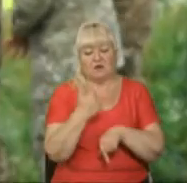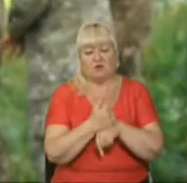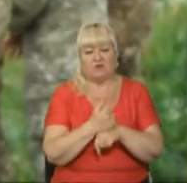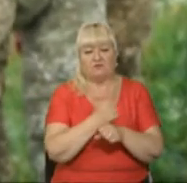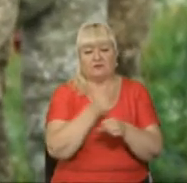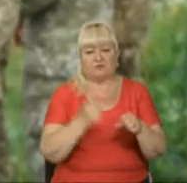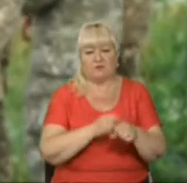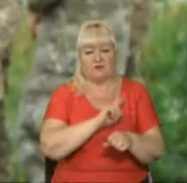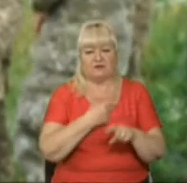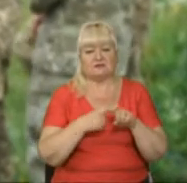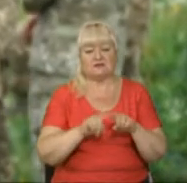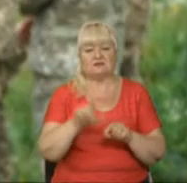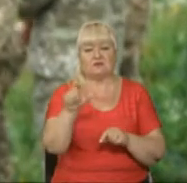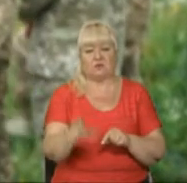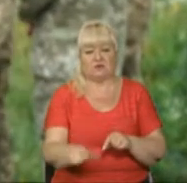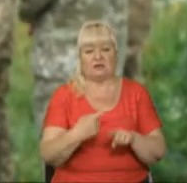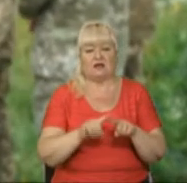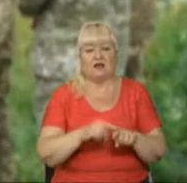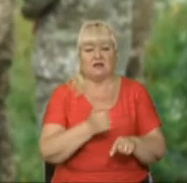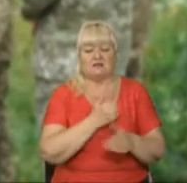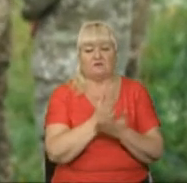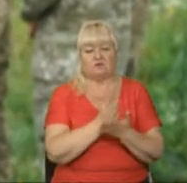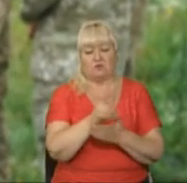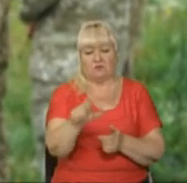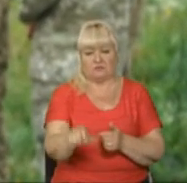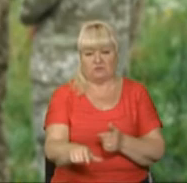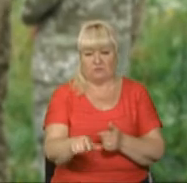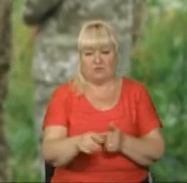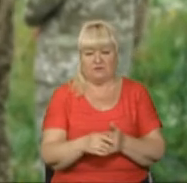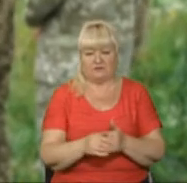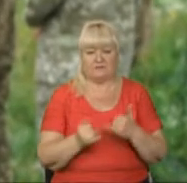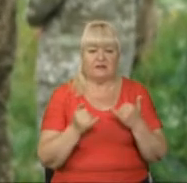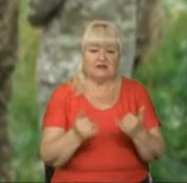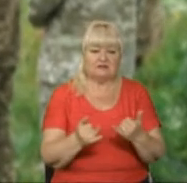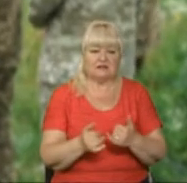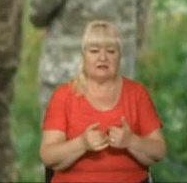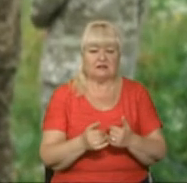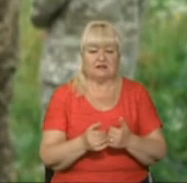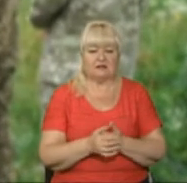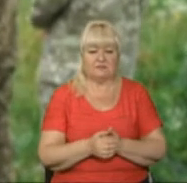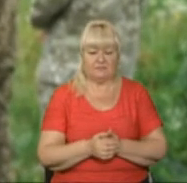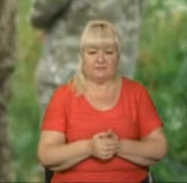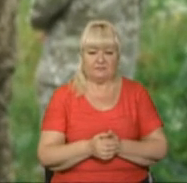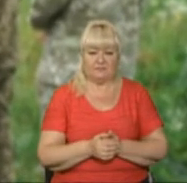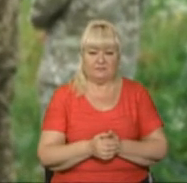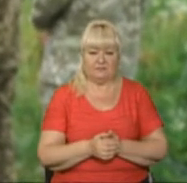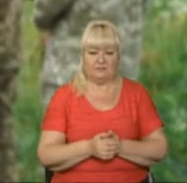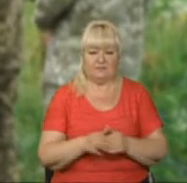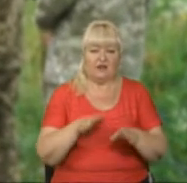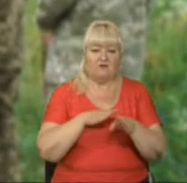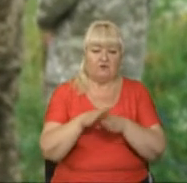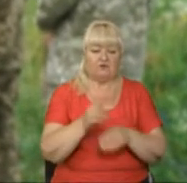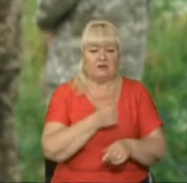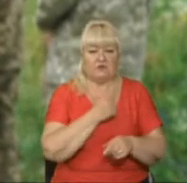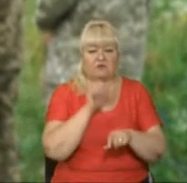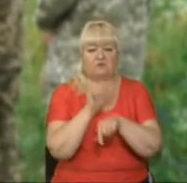силах – це людина, це військовослужбовець. Задля виконання бойового